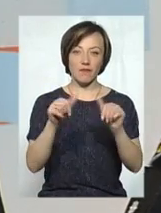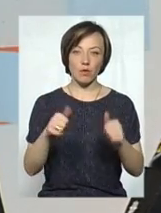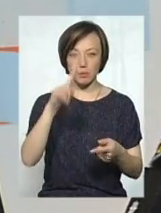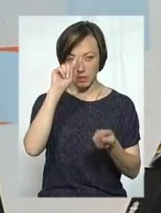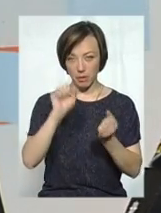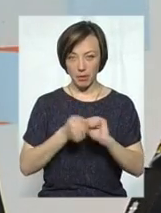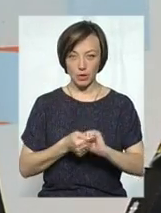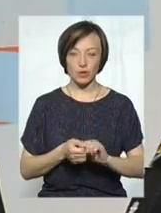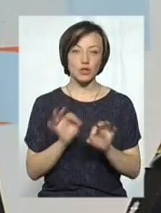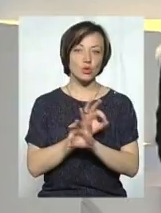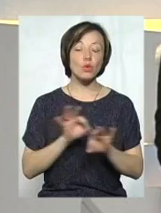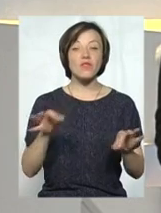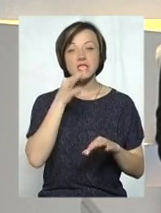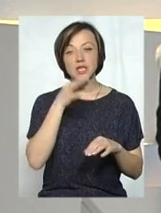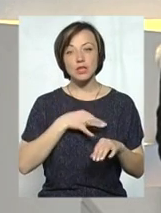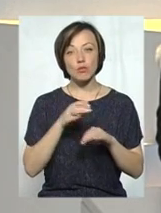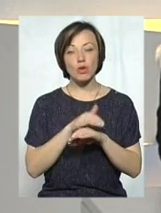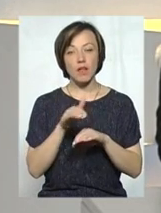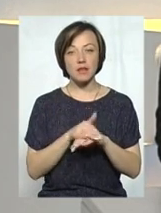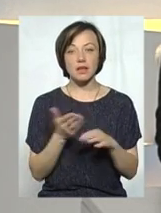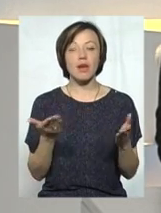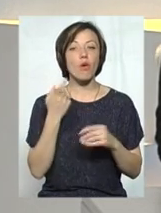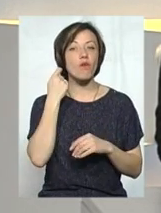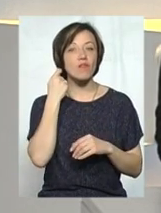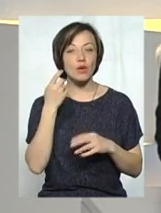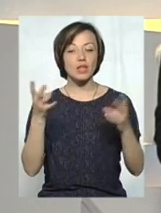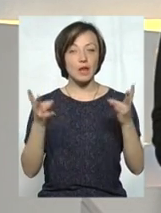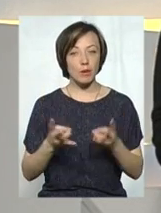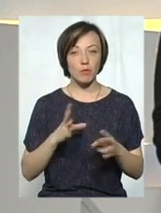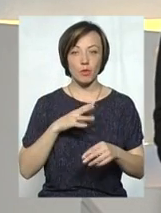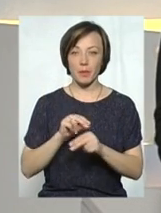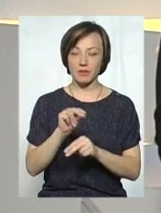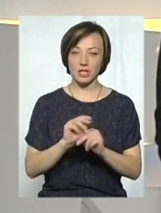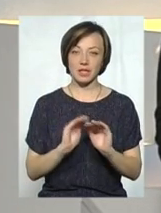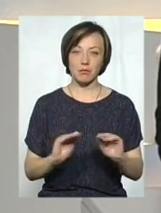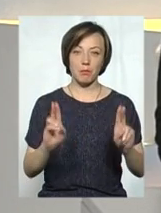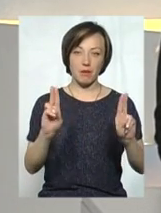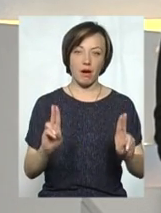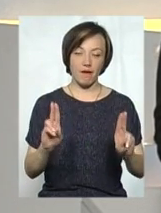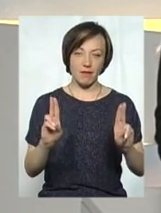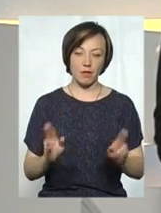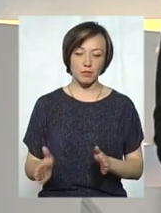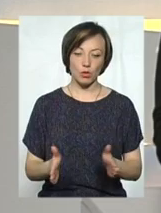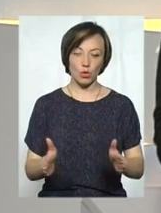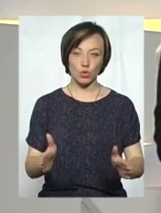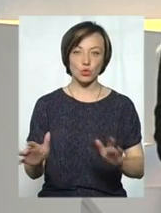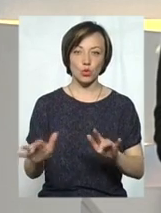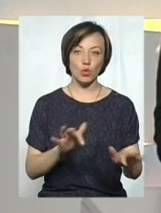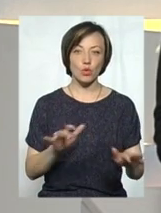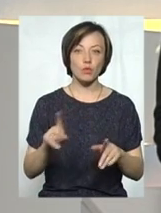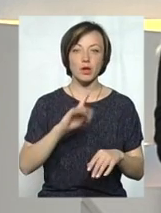'ятовується. Чи до вас кричать, будь ласка, але все ж таки, з якого віку варто було б навчати дітей правилами дорожнього руху, аби